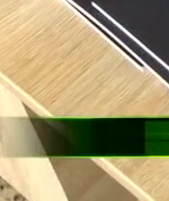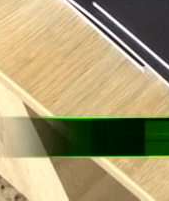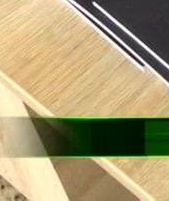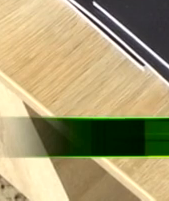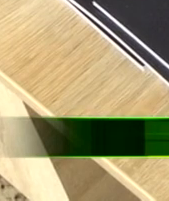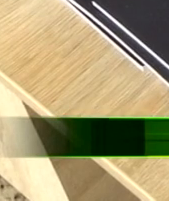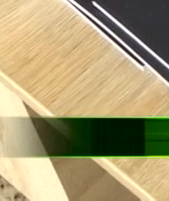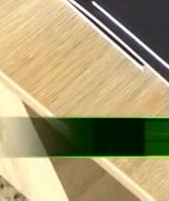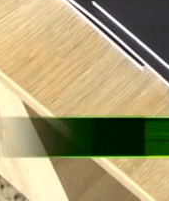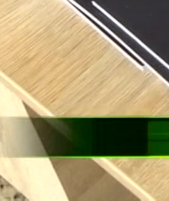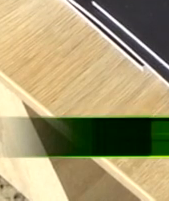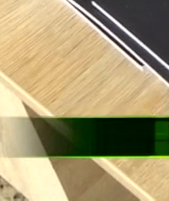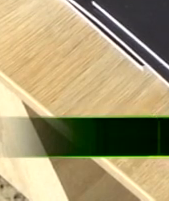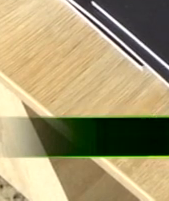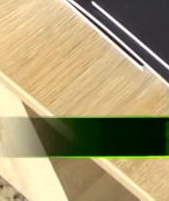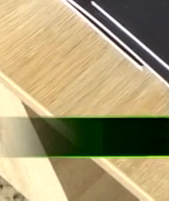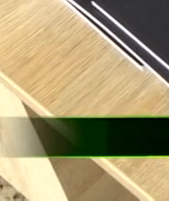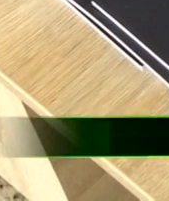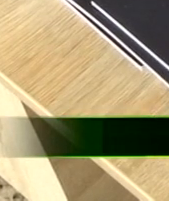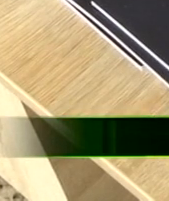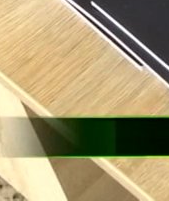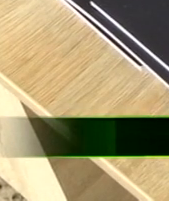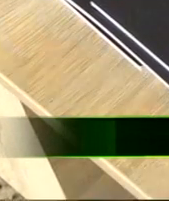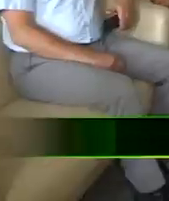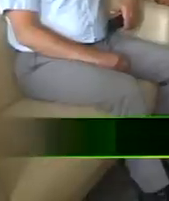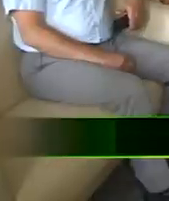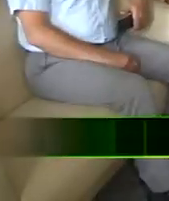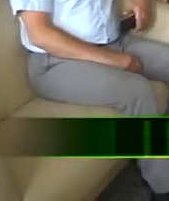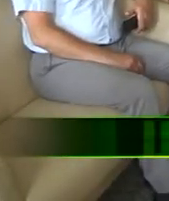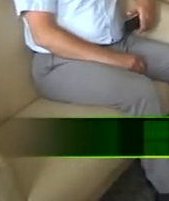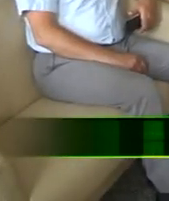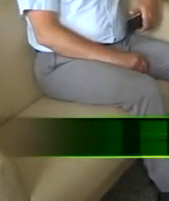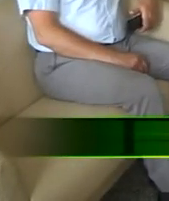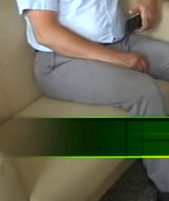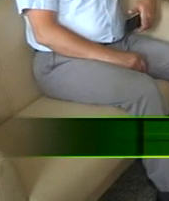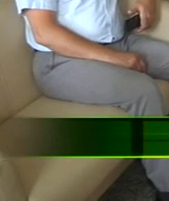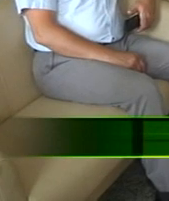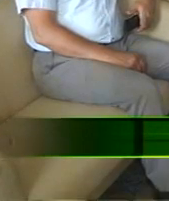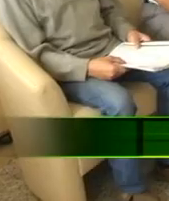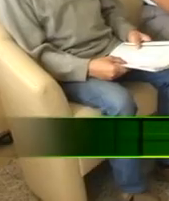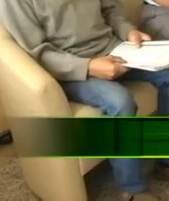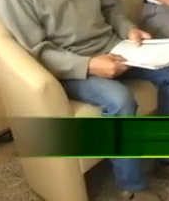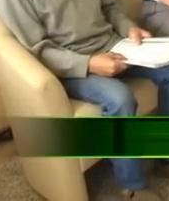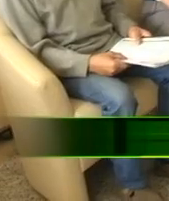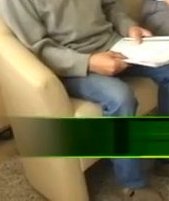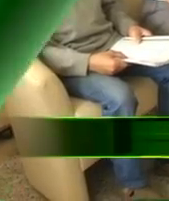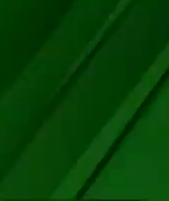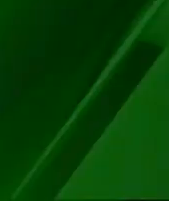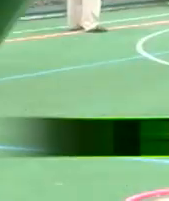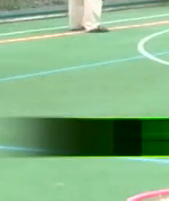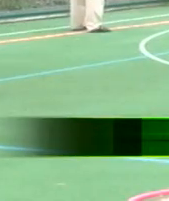Альбом подільського митця Сергія Гульшані презентували у Хмельницької обласній універсальній науковій бібліотеці.